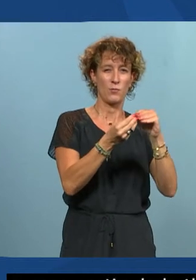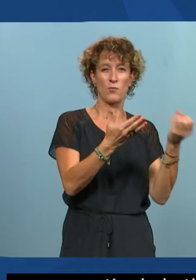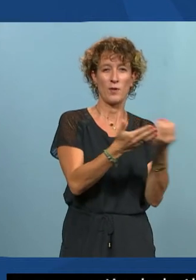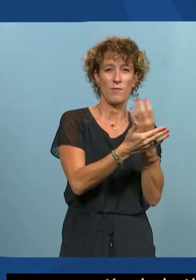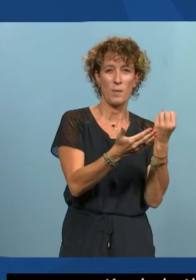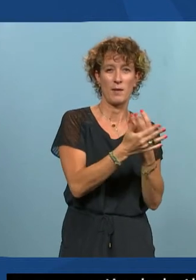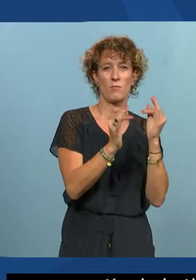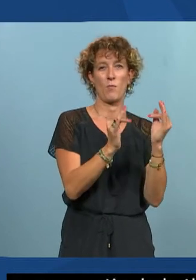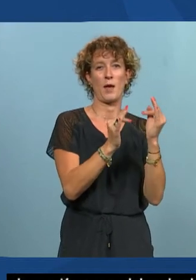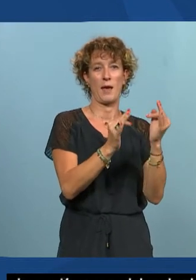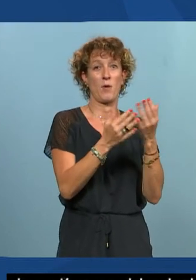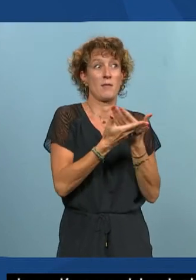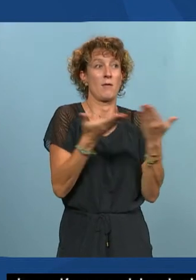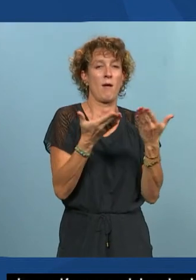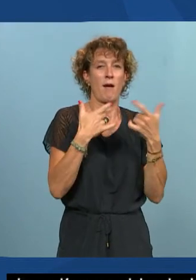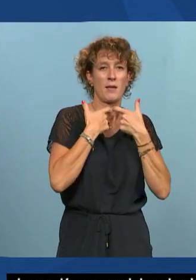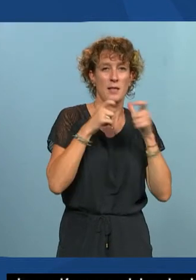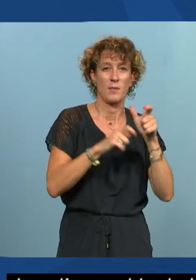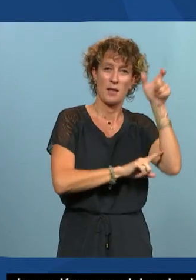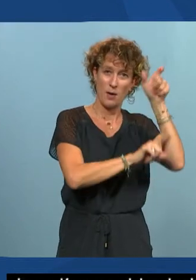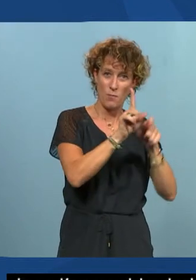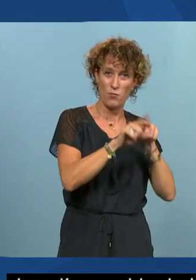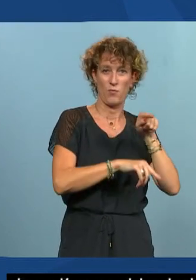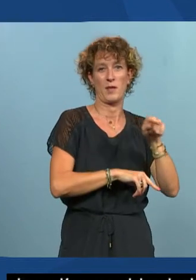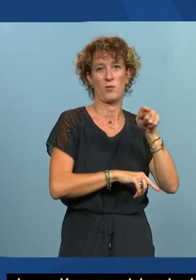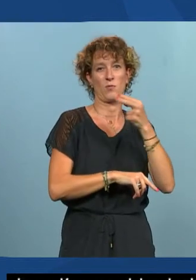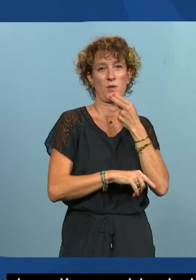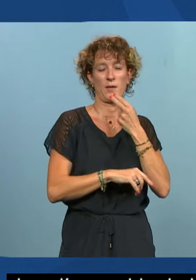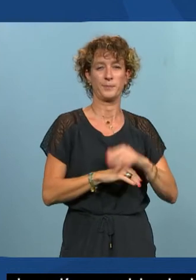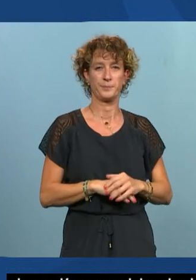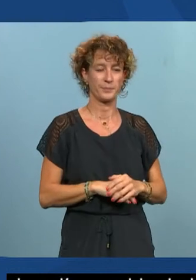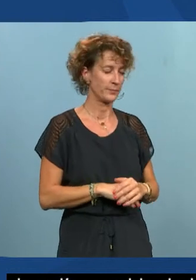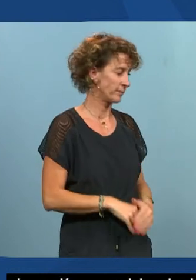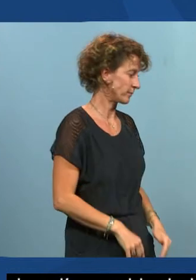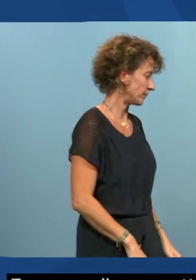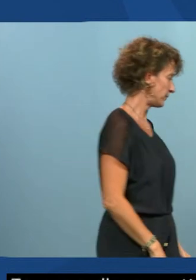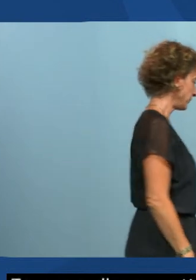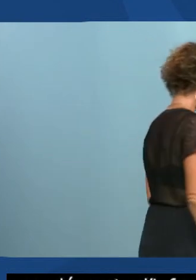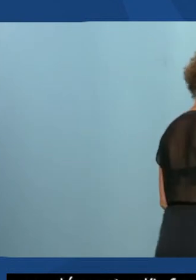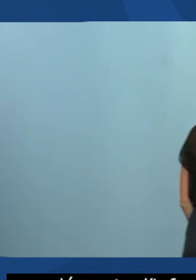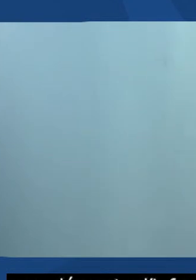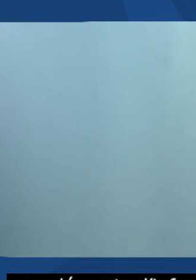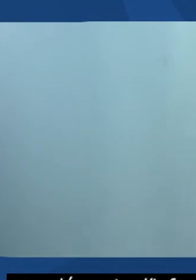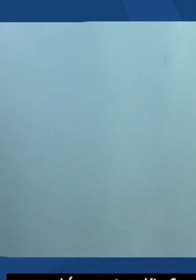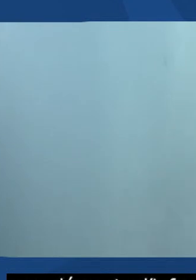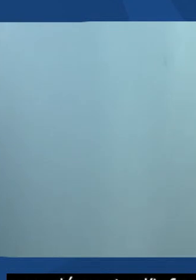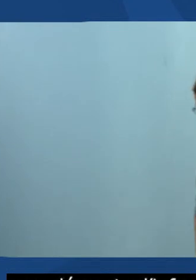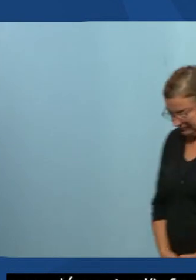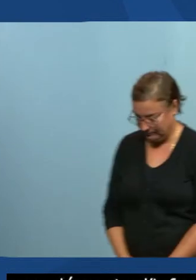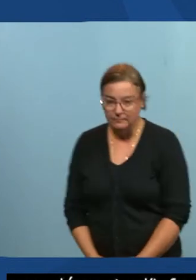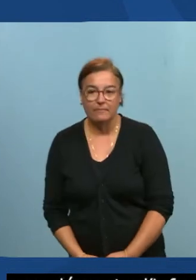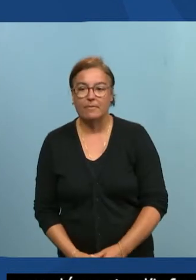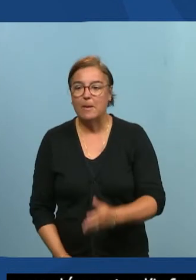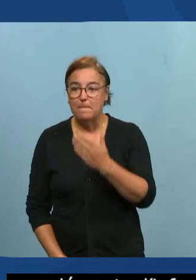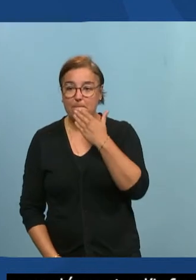justement qu'est-ce que l'accessibilité pour l'utilisateur ou l'utilisatrice Merci à toi Sébastien pour tout cela on est